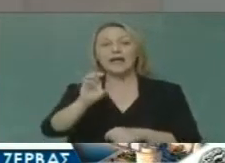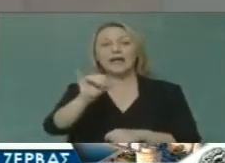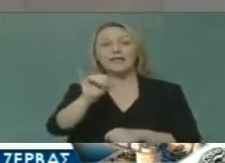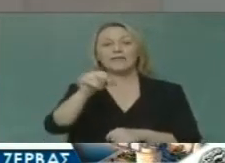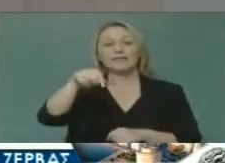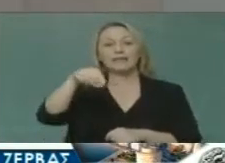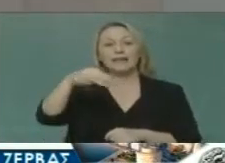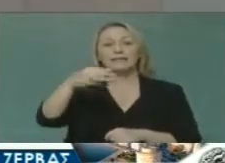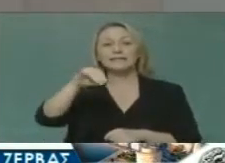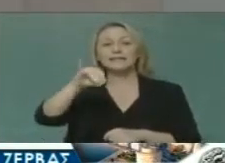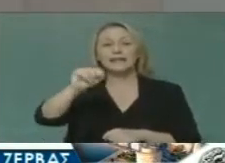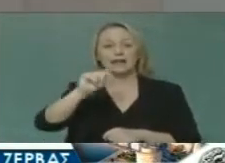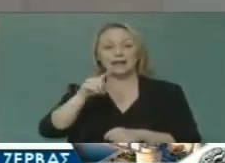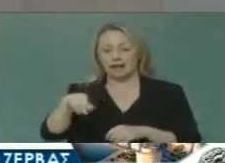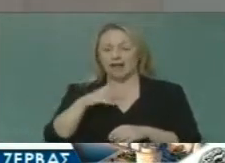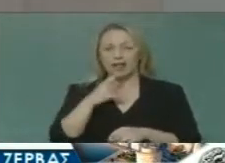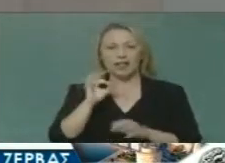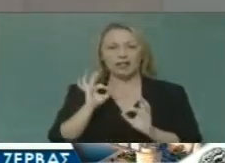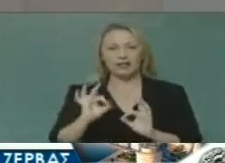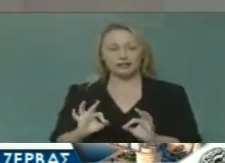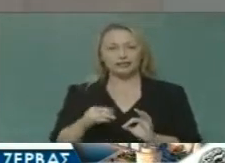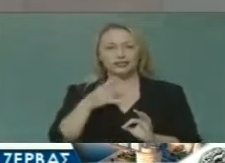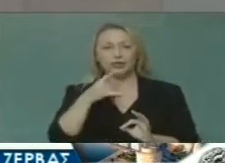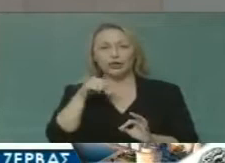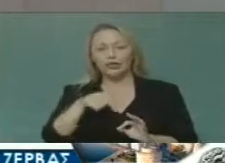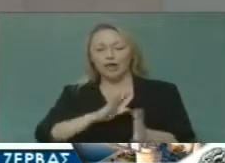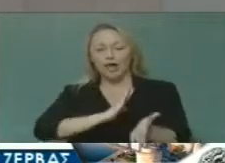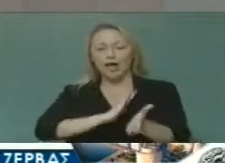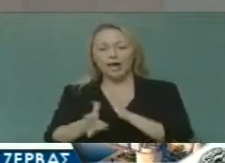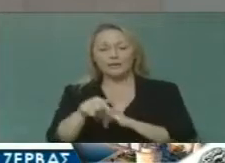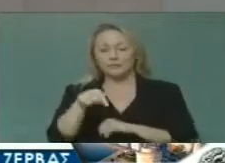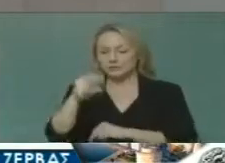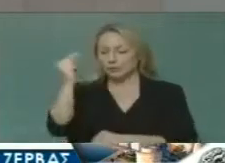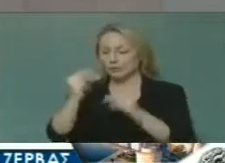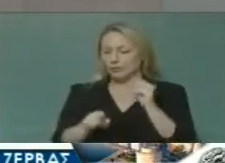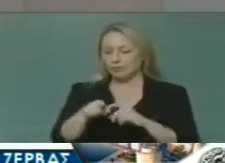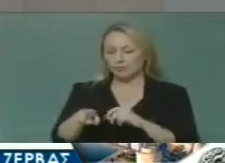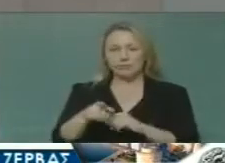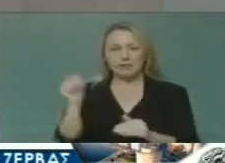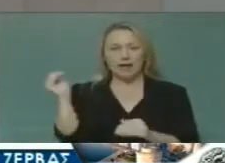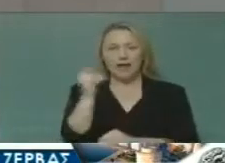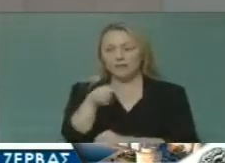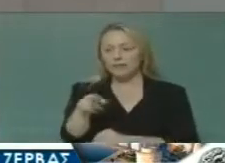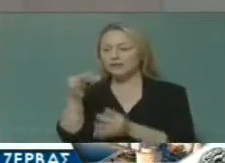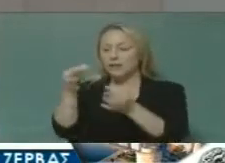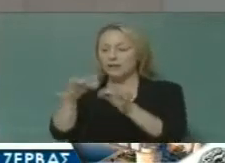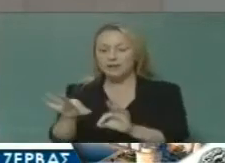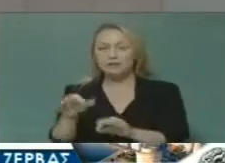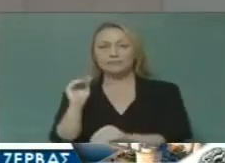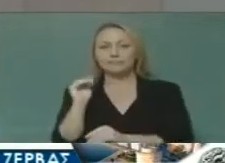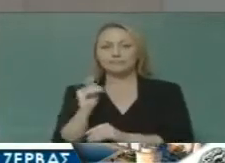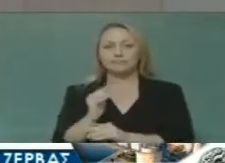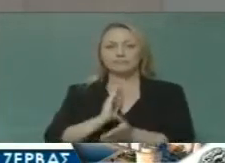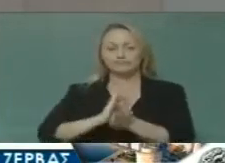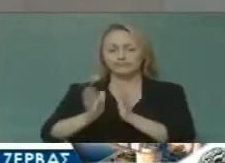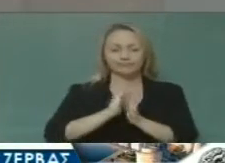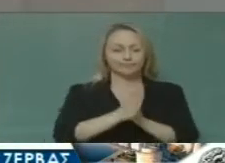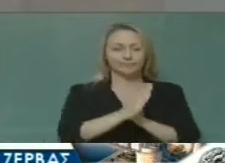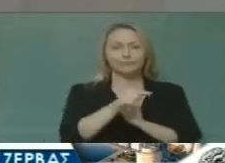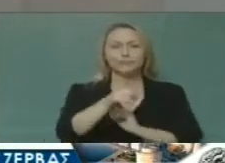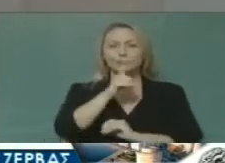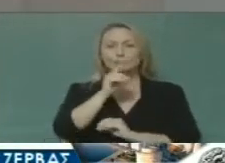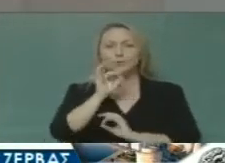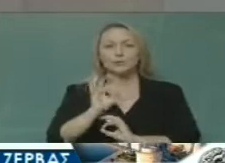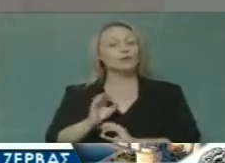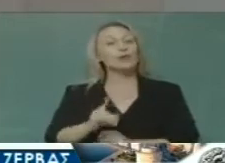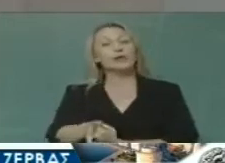Γι' αυτό παρεμβαίνουμε άμεσα σε πρώτο χρόνο όπου αυτό είναι δυνατό για να δώσουμε λύσεις. Όπως επίσης για το λόγο αυτό